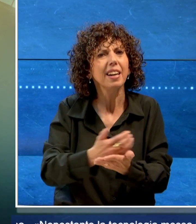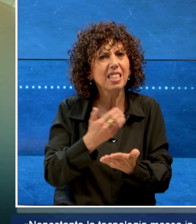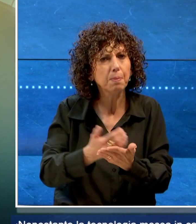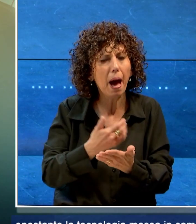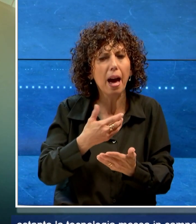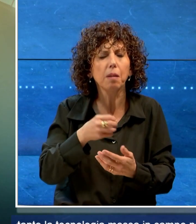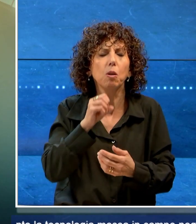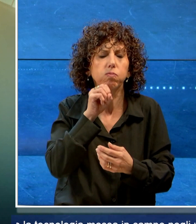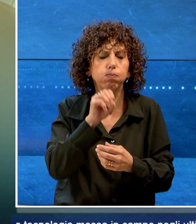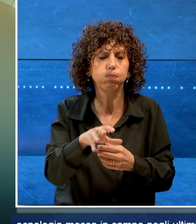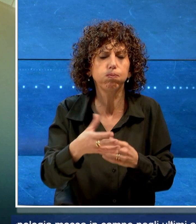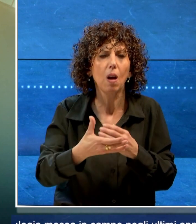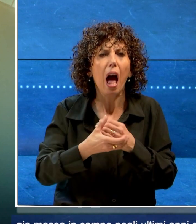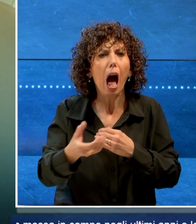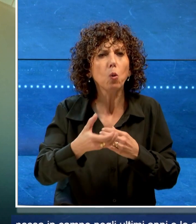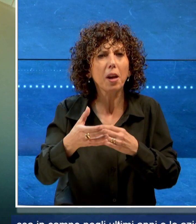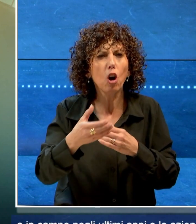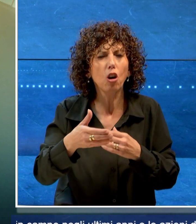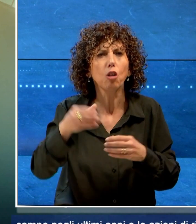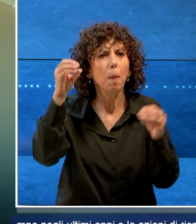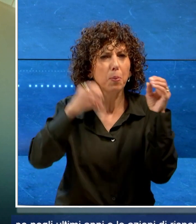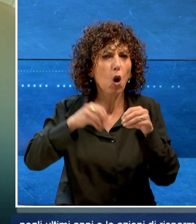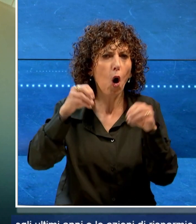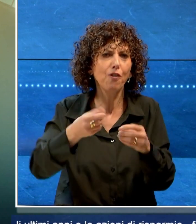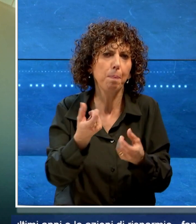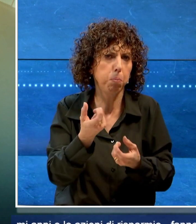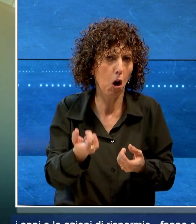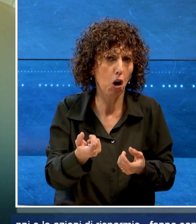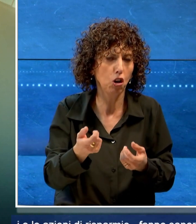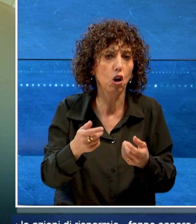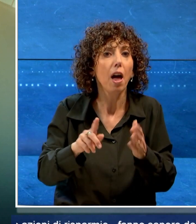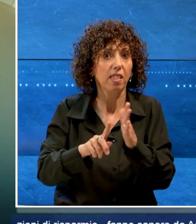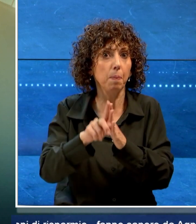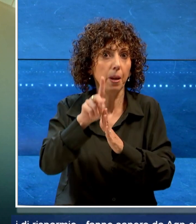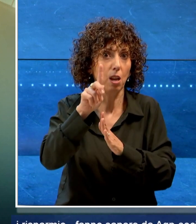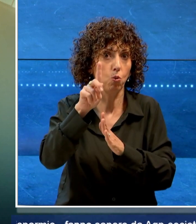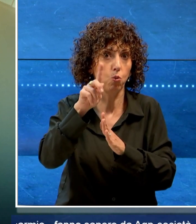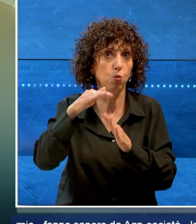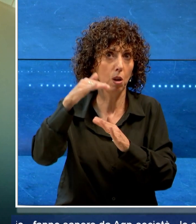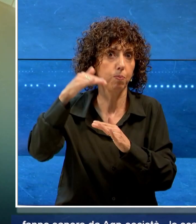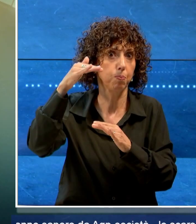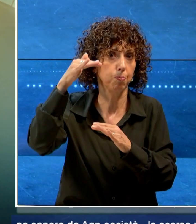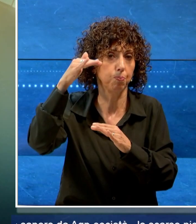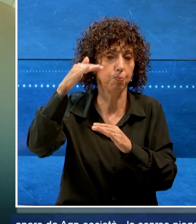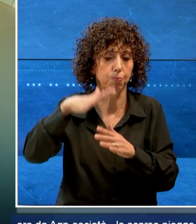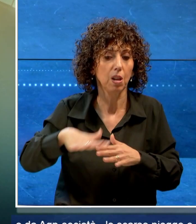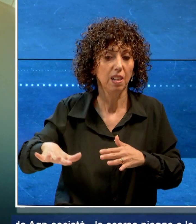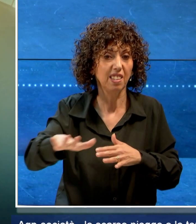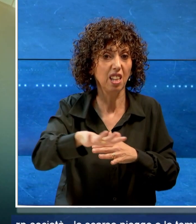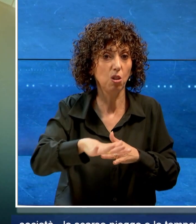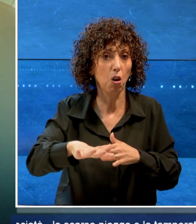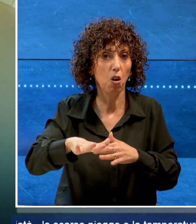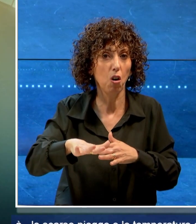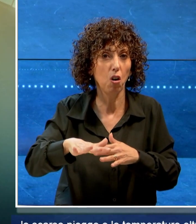Acquedotto, le scarse piogge e le temperature oltre la media nei territori dove sono state situate le